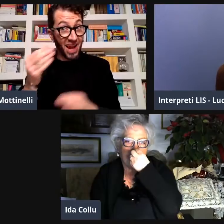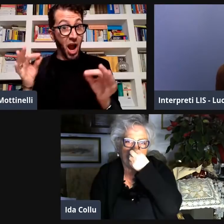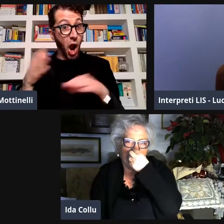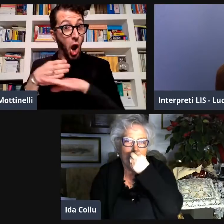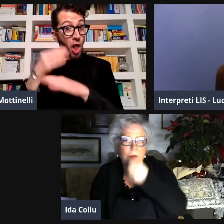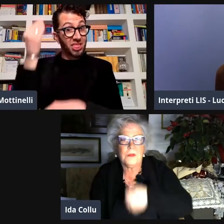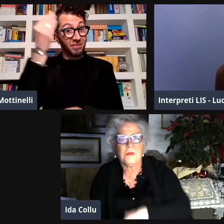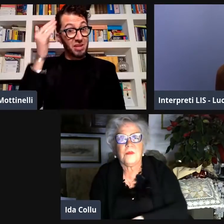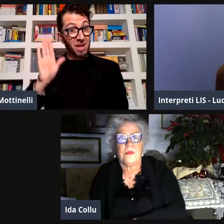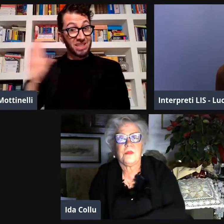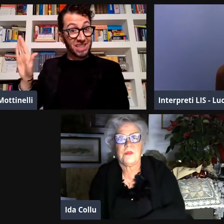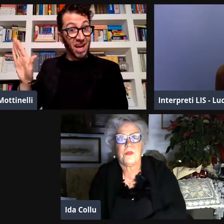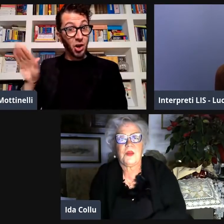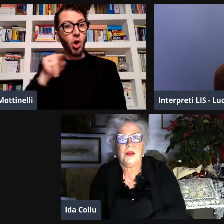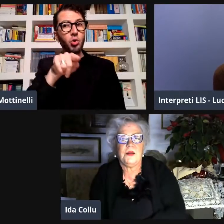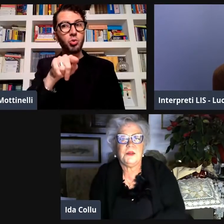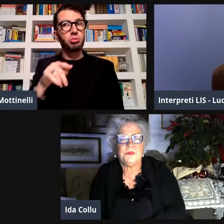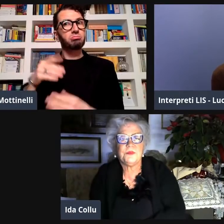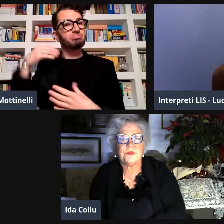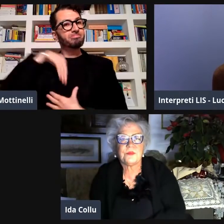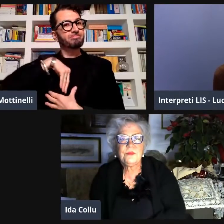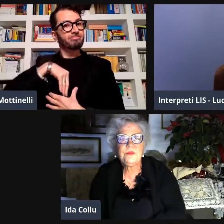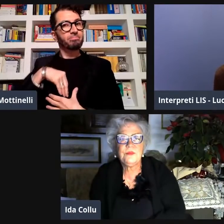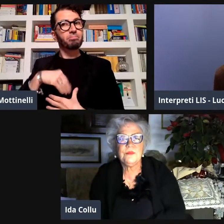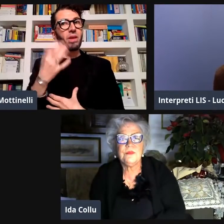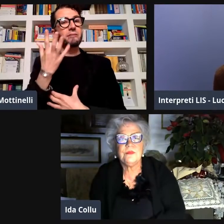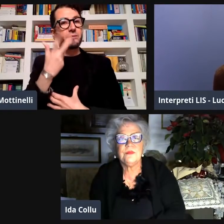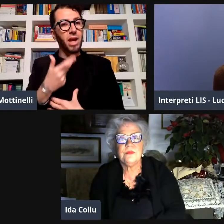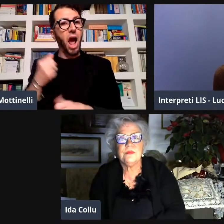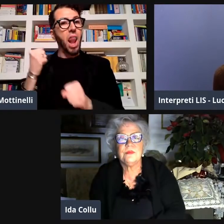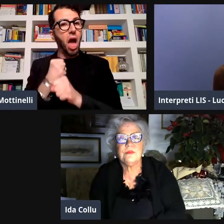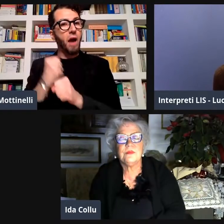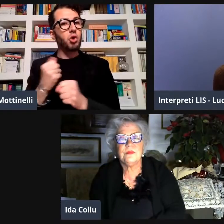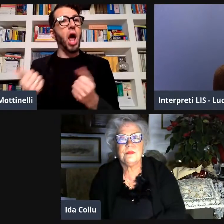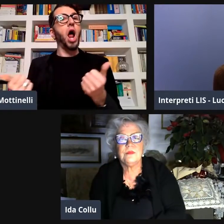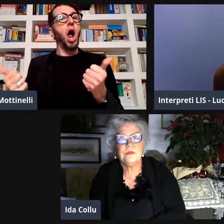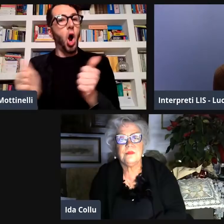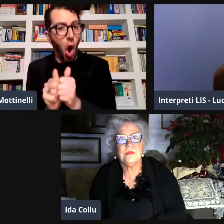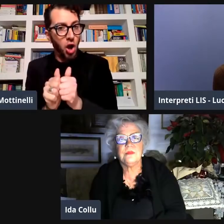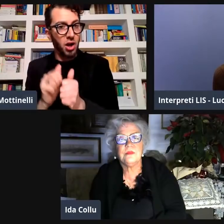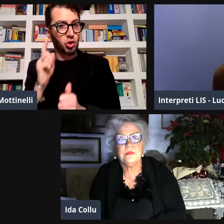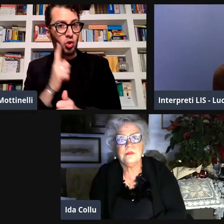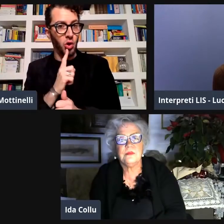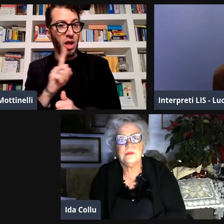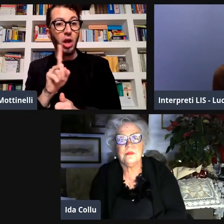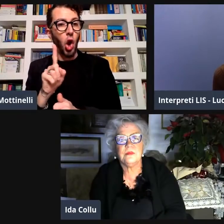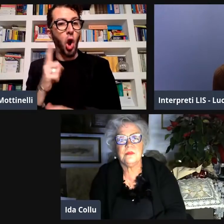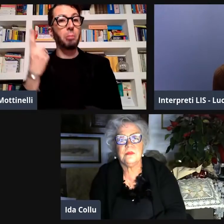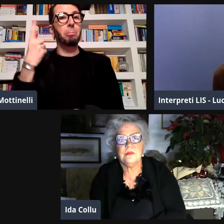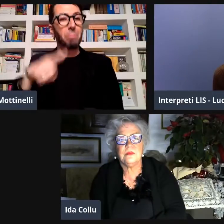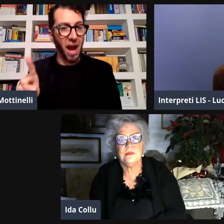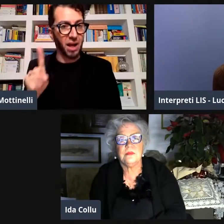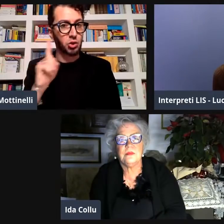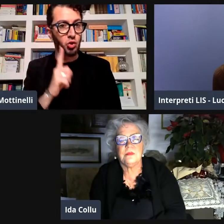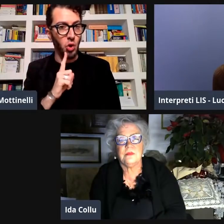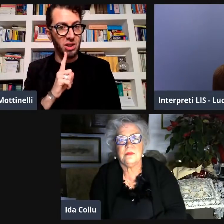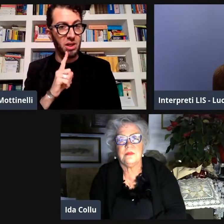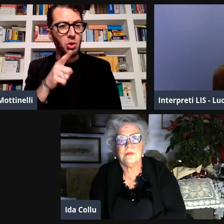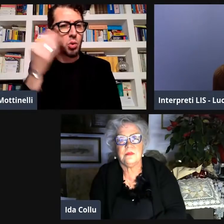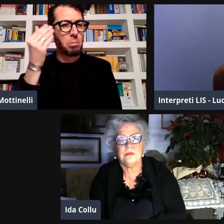i sordi e non con i sordi. Tu condividi questo suo pensiero. Tu pensi